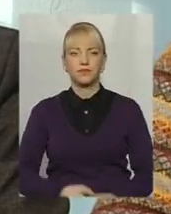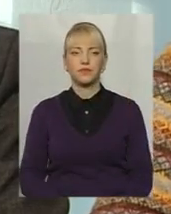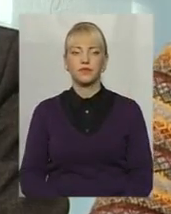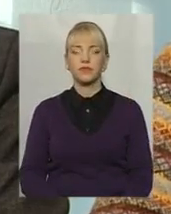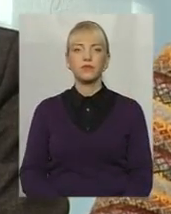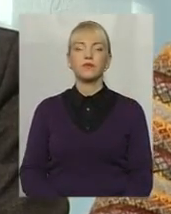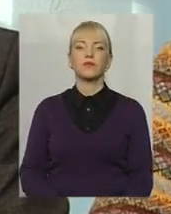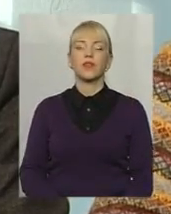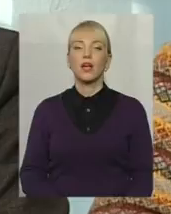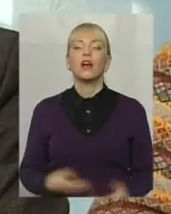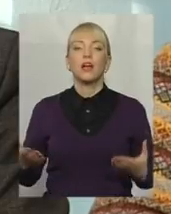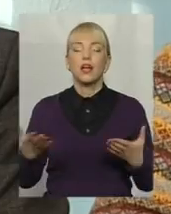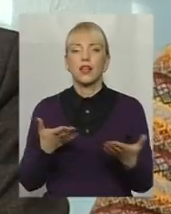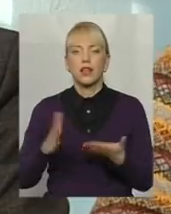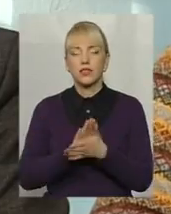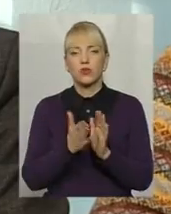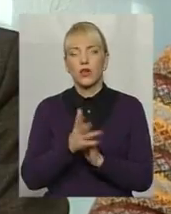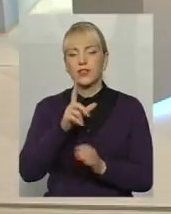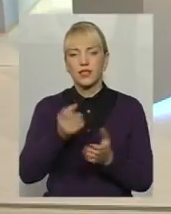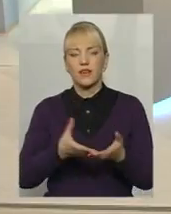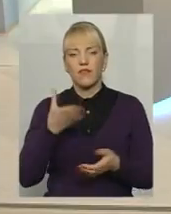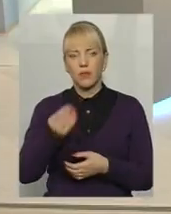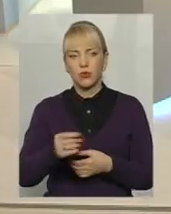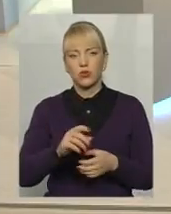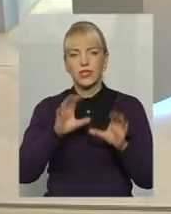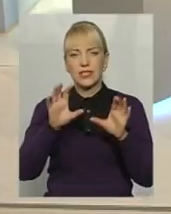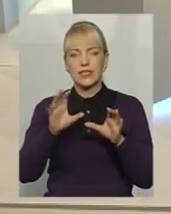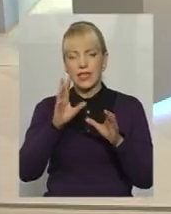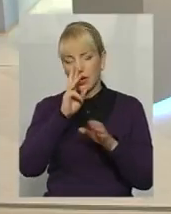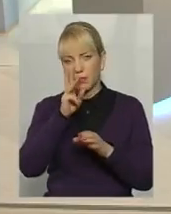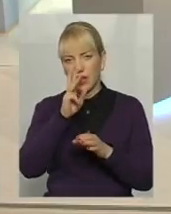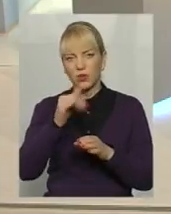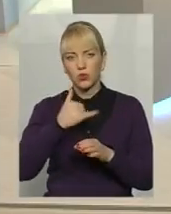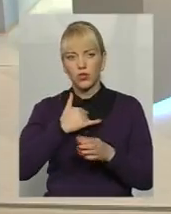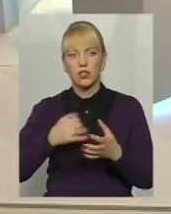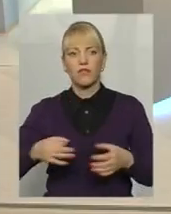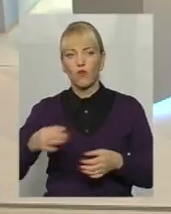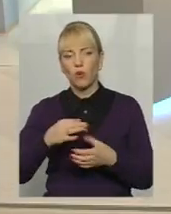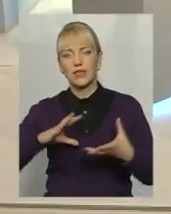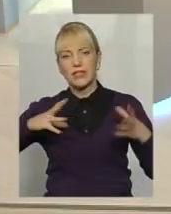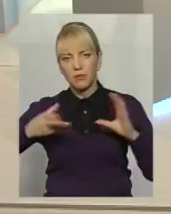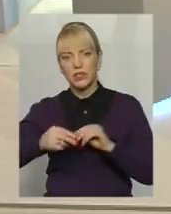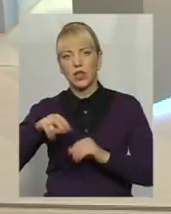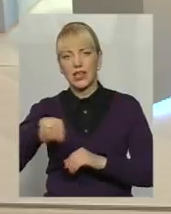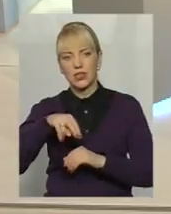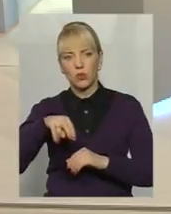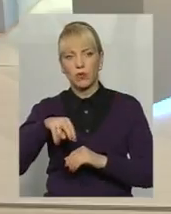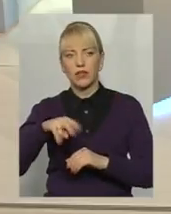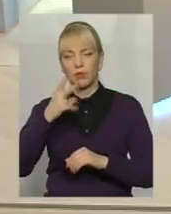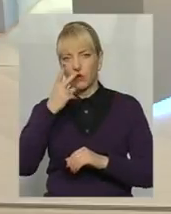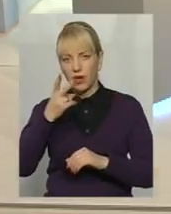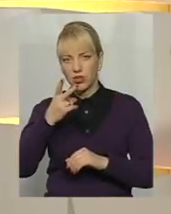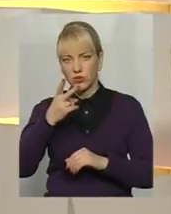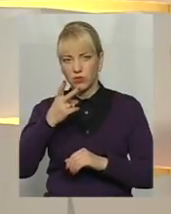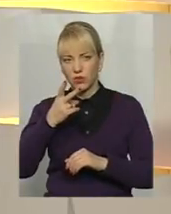Яка ситуація з виплатою зарплати в нашій області за підсумками листопада, побачимо